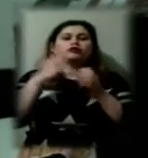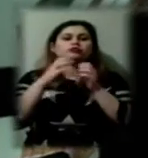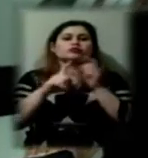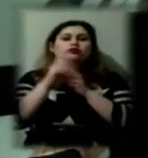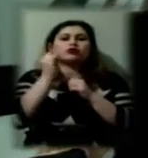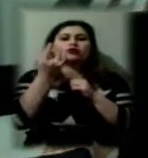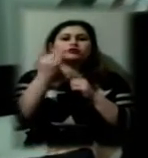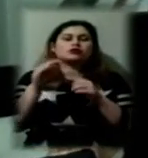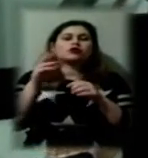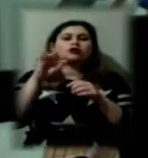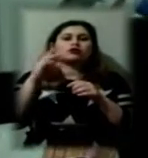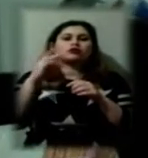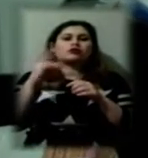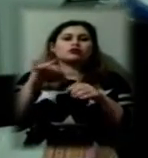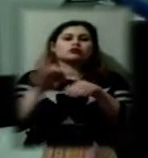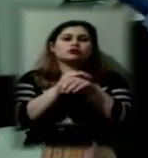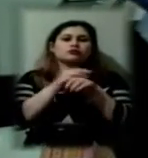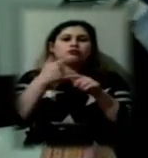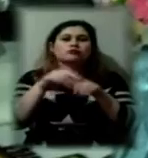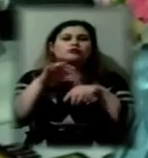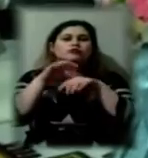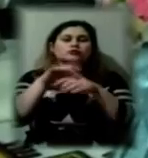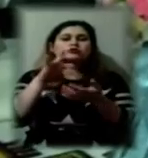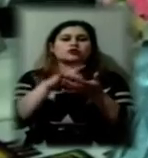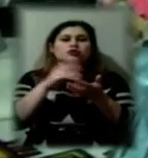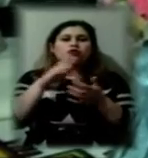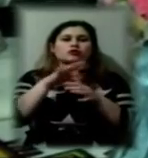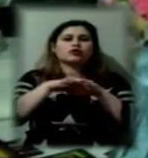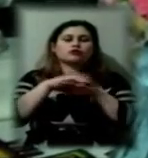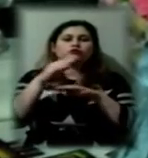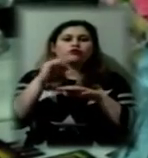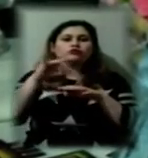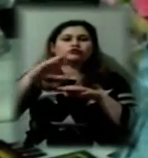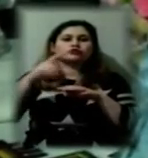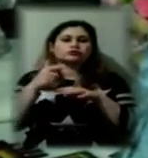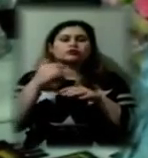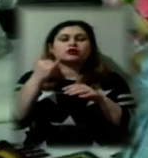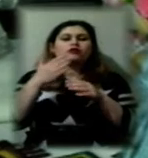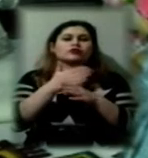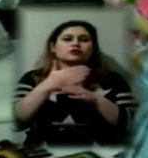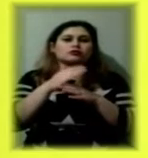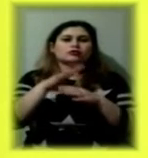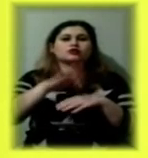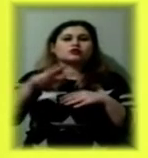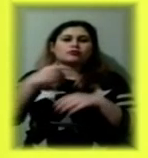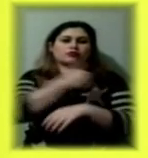добра». Її проводять працівники Центру народної творчості та онкогематологічного відділення дитячої лікарні.